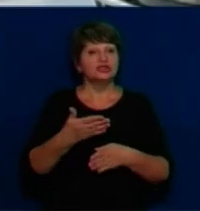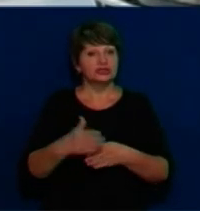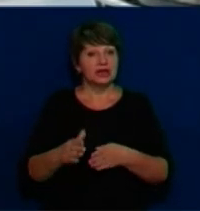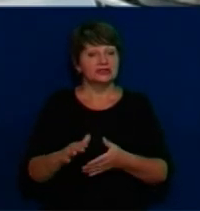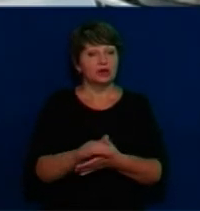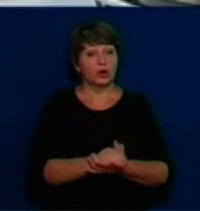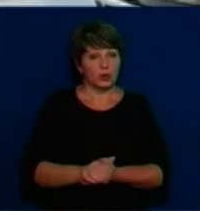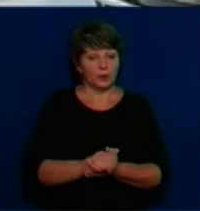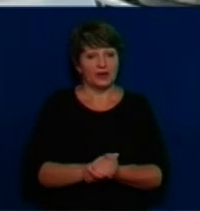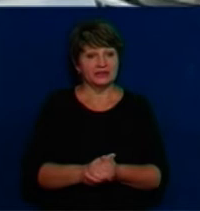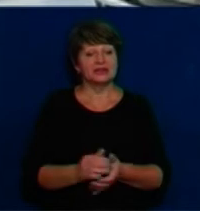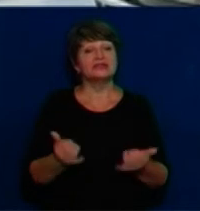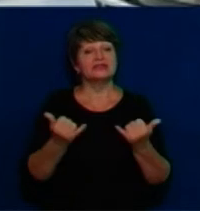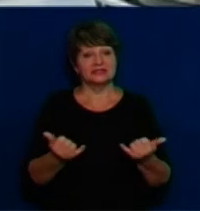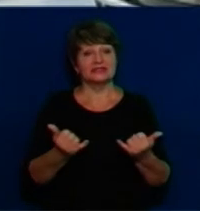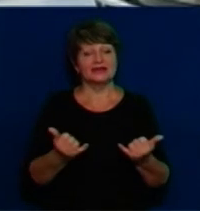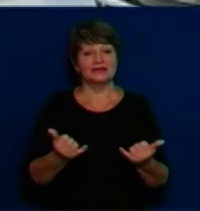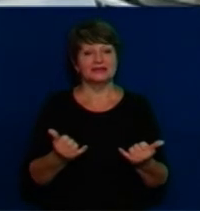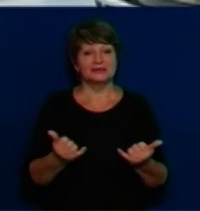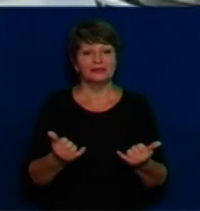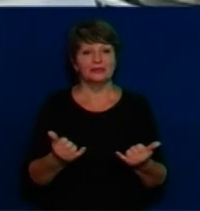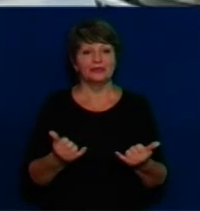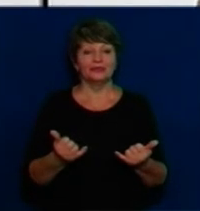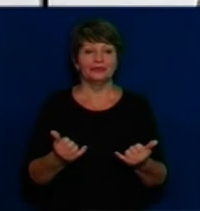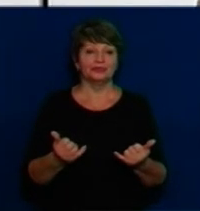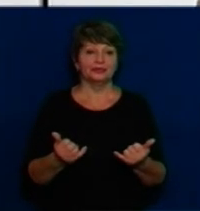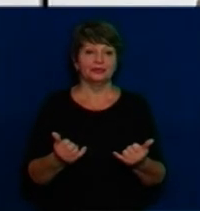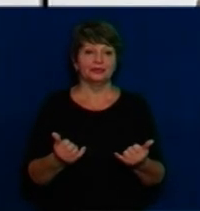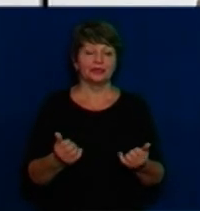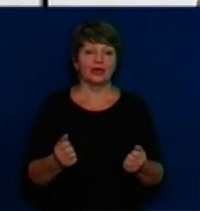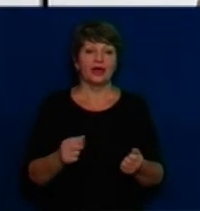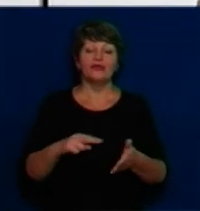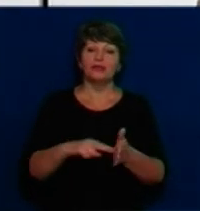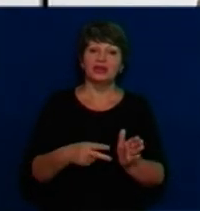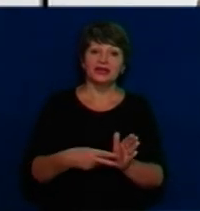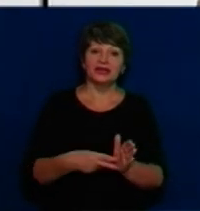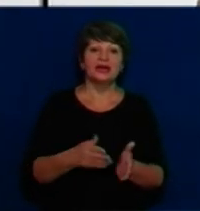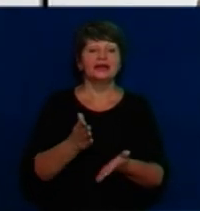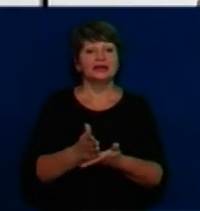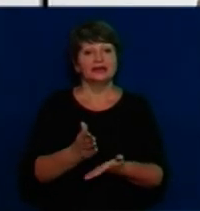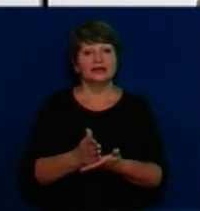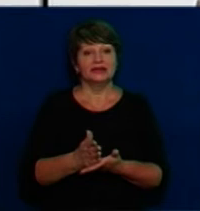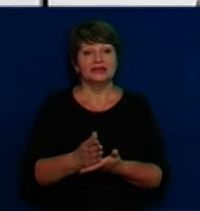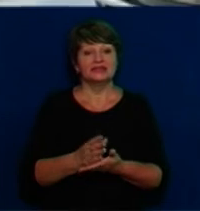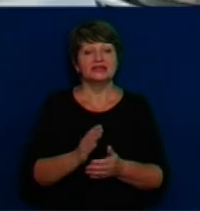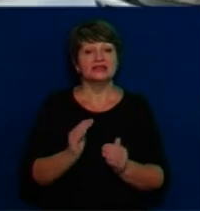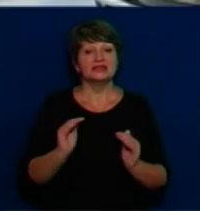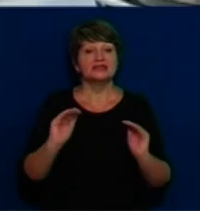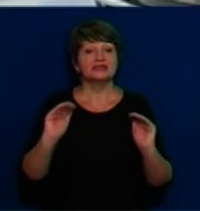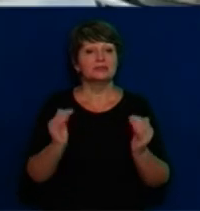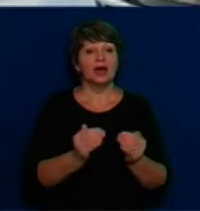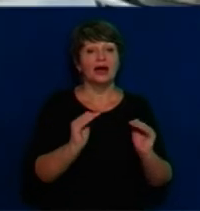зараз у потенційному перспективному плані, вони є із невеликими